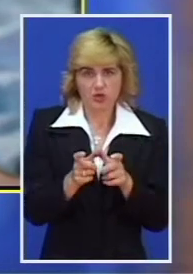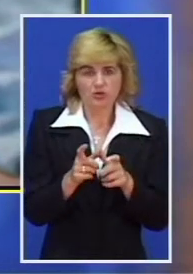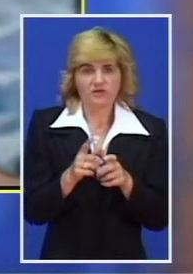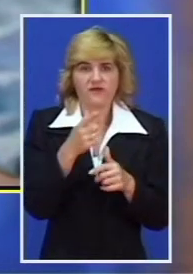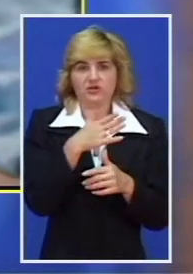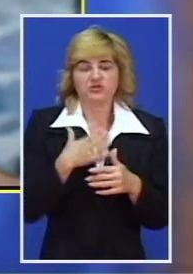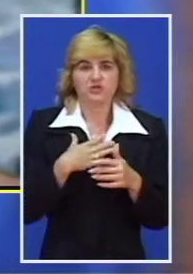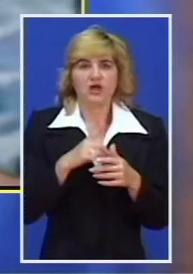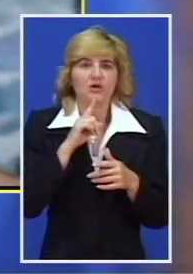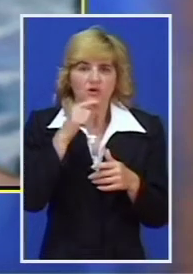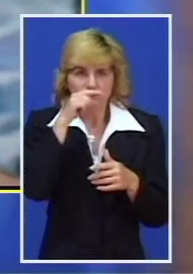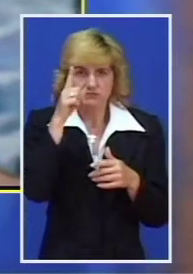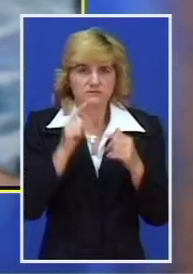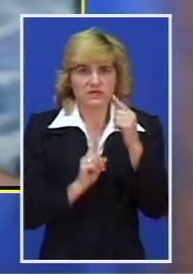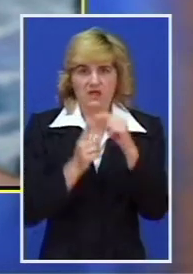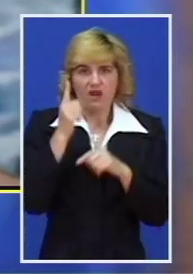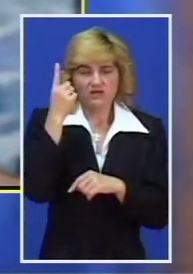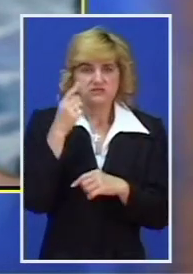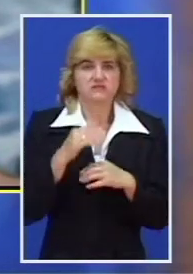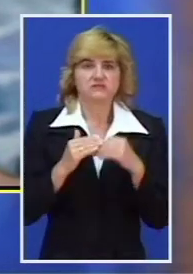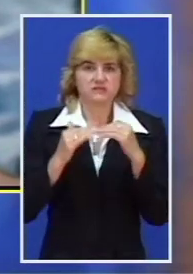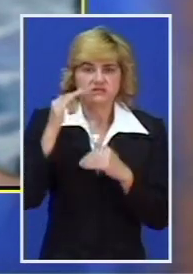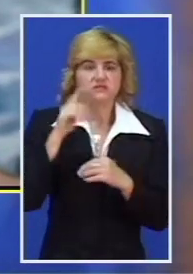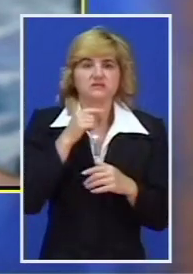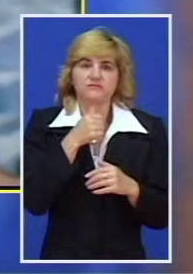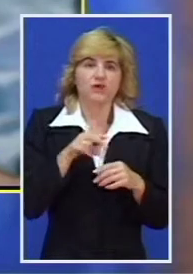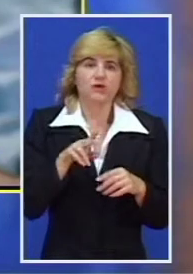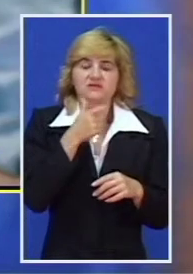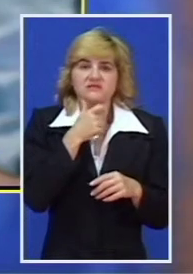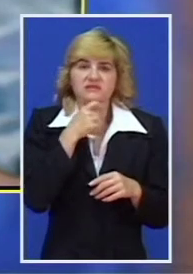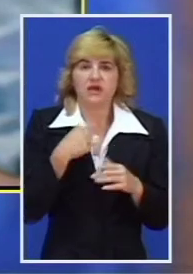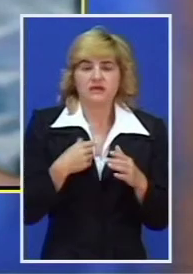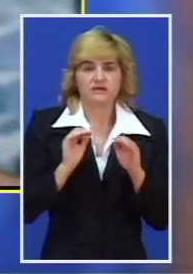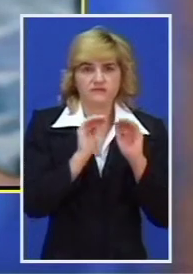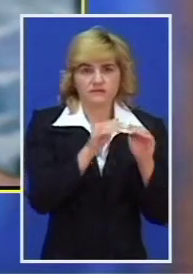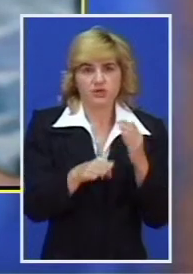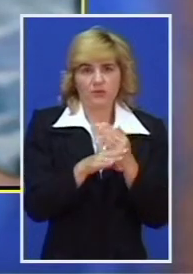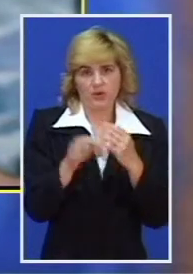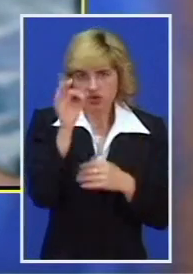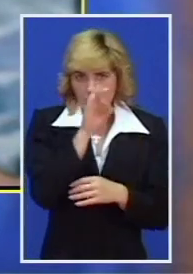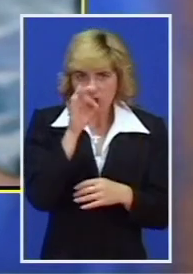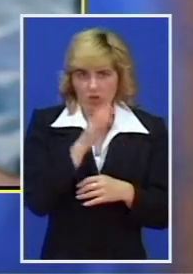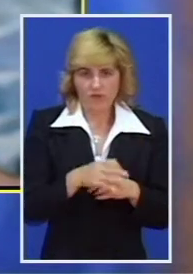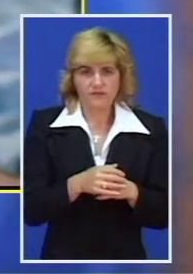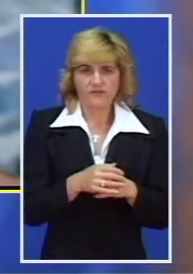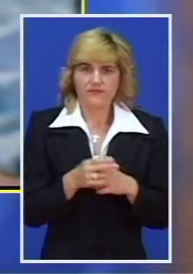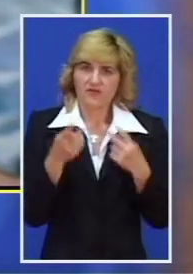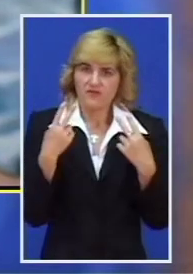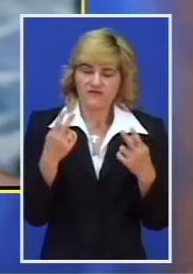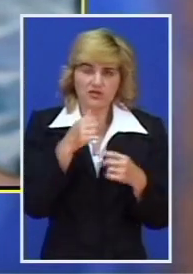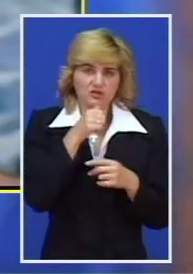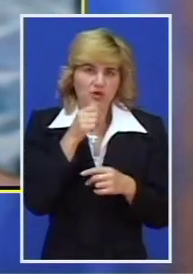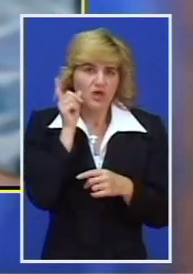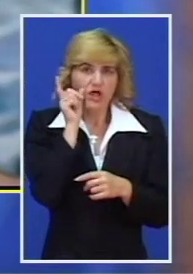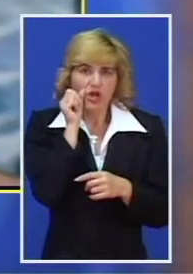odrastanjem i samodokazivanjem, te ohrabrivanje od strane starijih drugova koji su već okusili droge. Veoma je važno edukovati